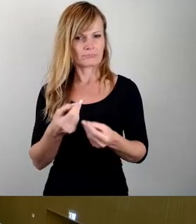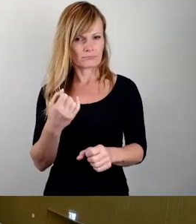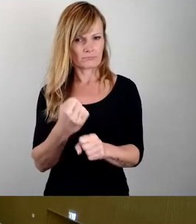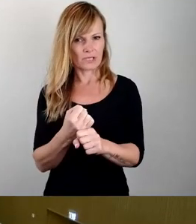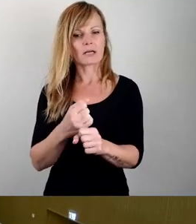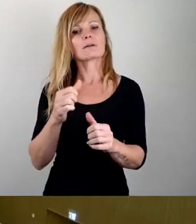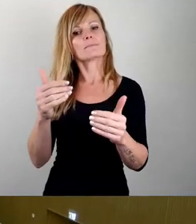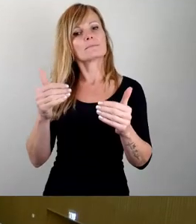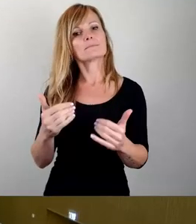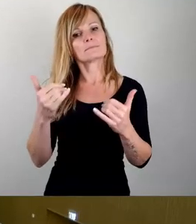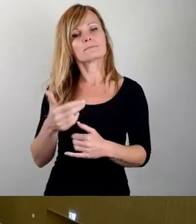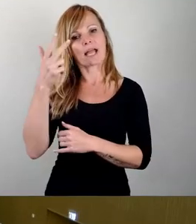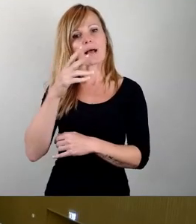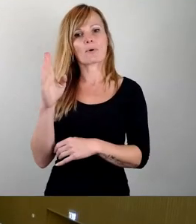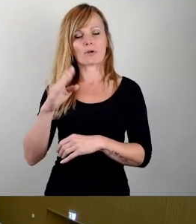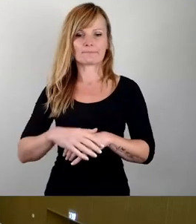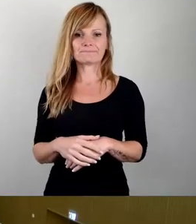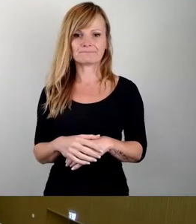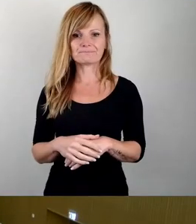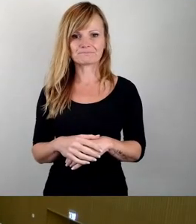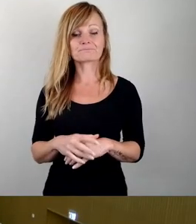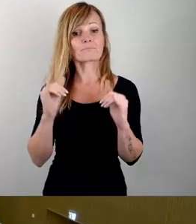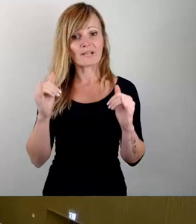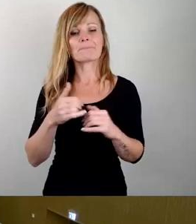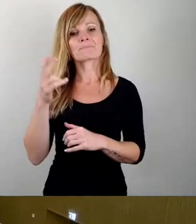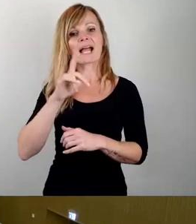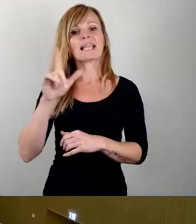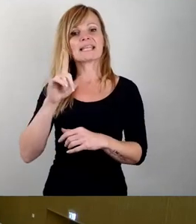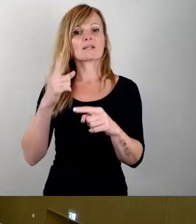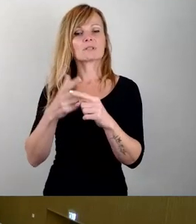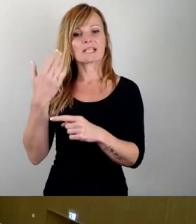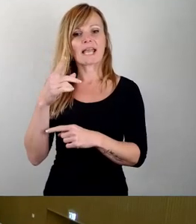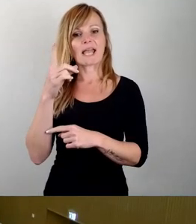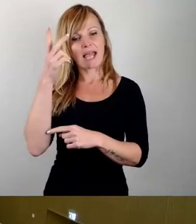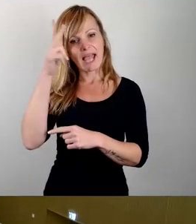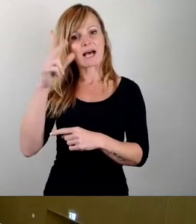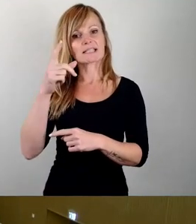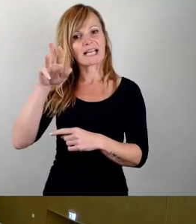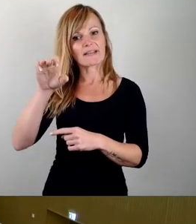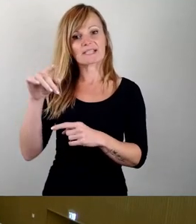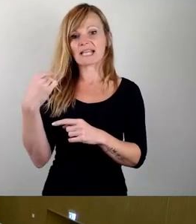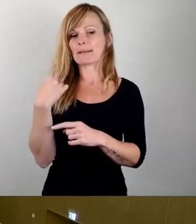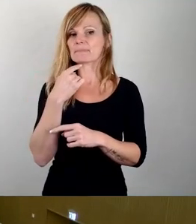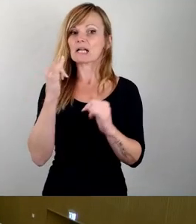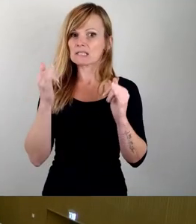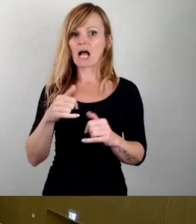Herr Lichty und der Herr Drews haben sich ja gerade sehr eindeutig für Bürgerbeteiligung ausgesprochen. Das